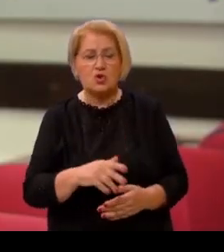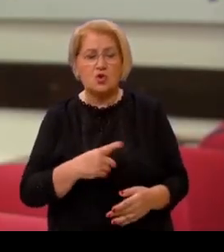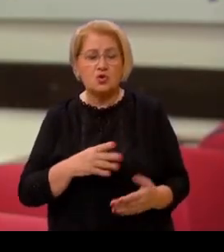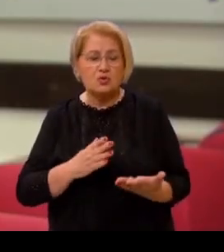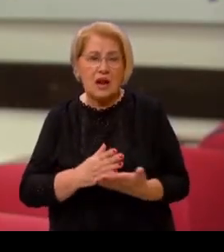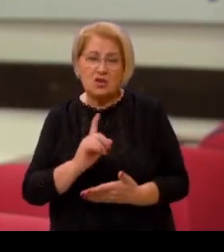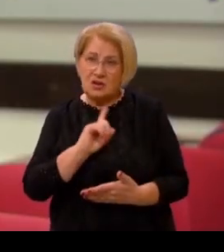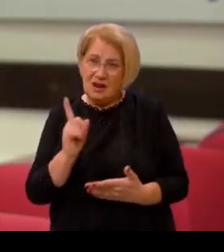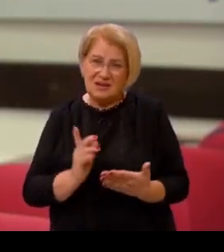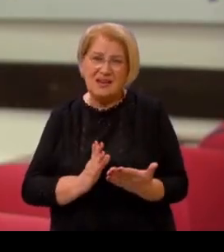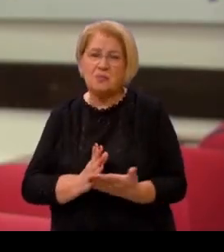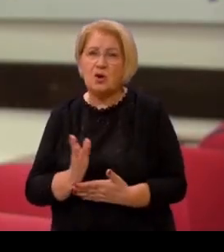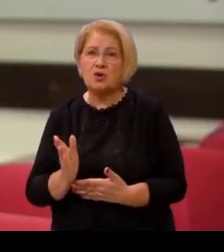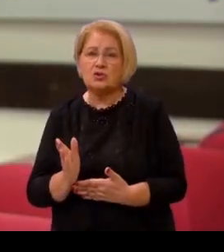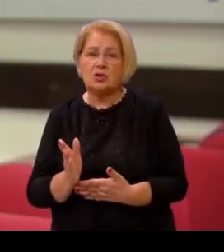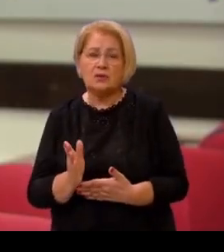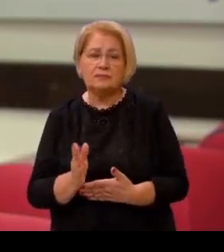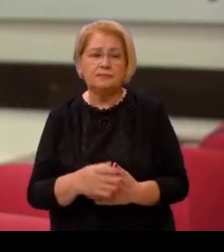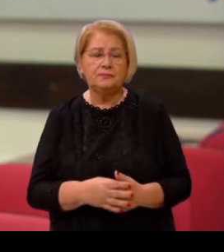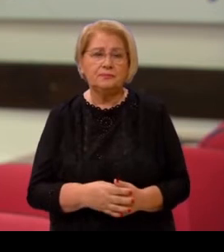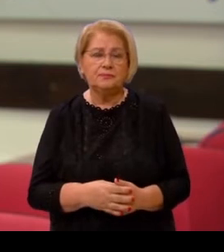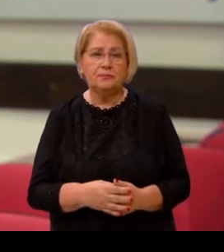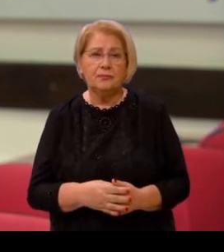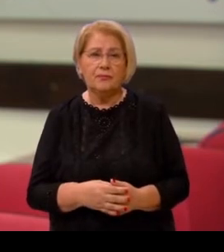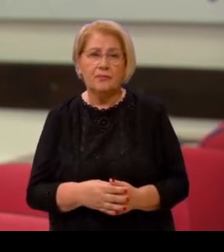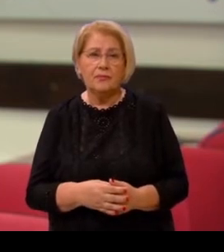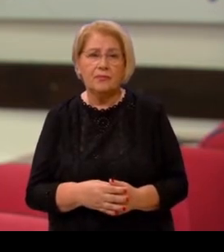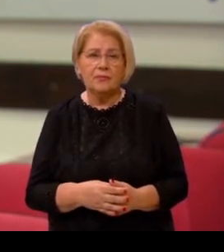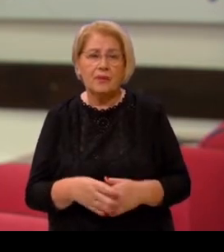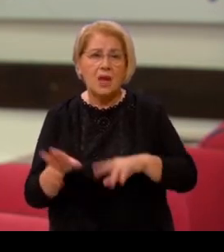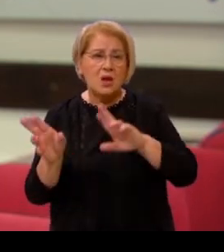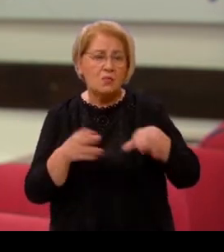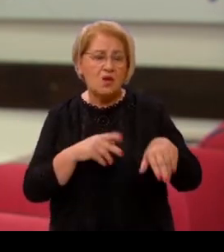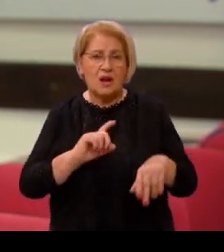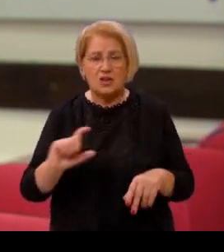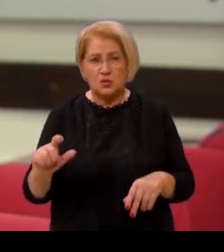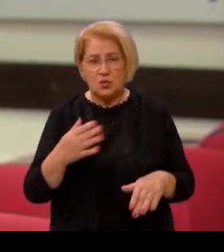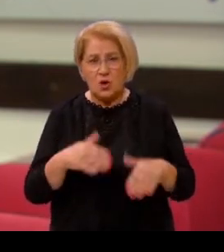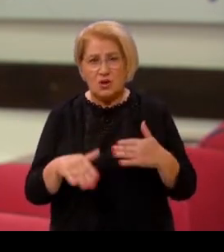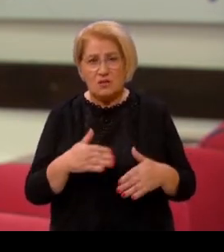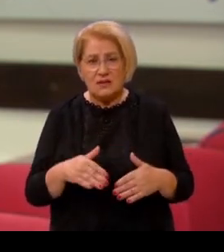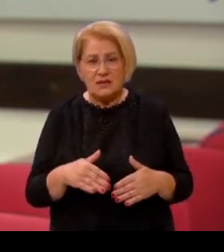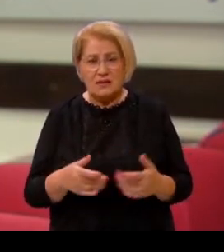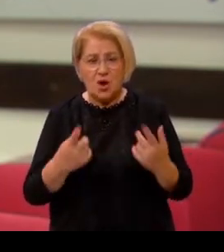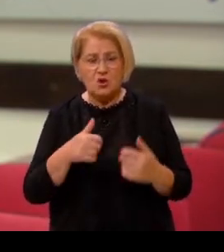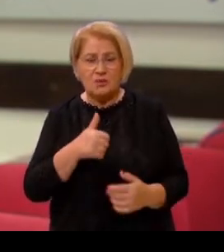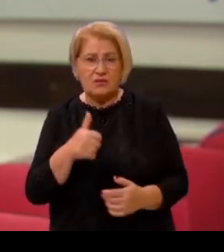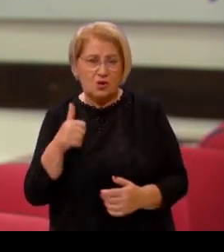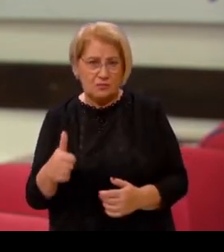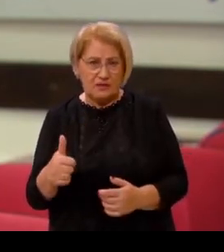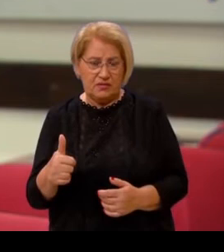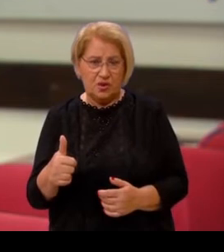a nije prošlo, to je svakako povrat duga u mirovljenicima. Naime, od 1.1